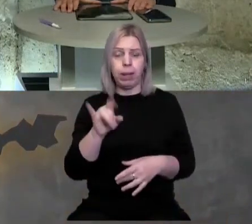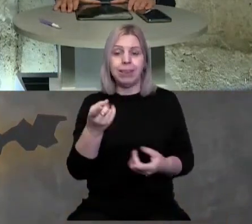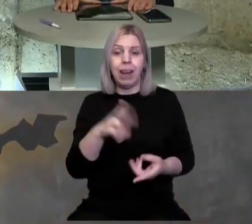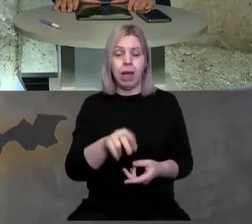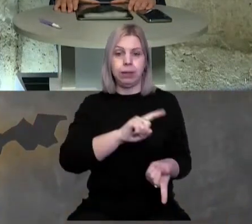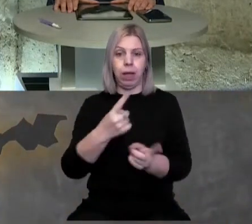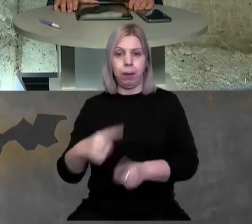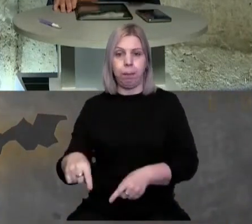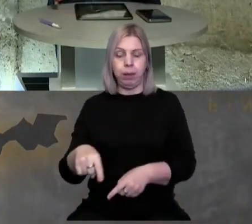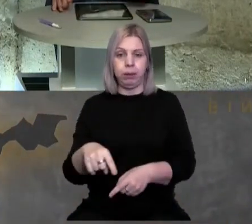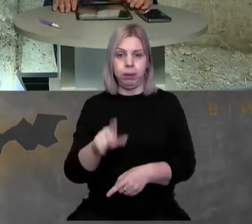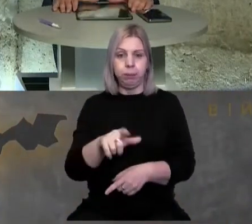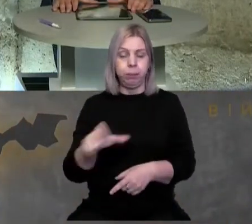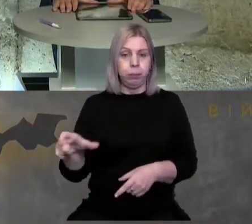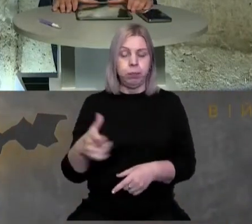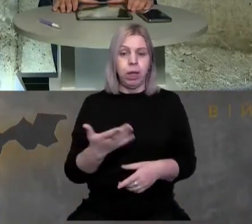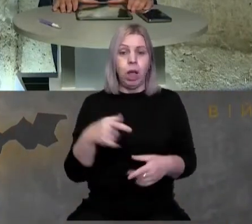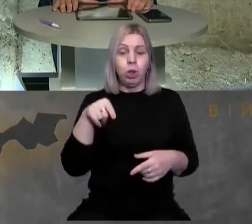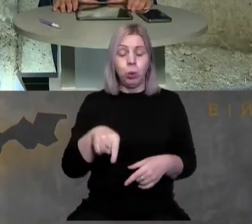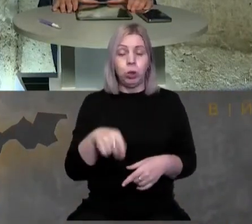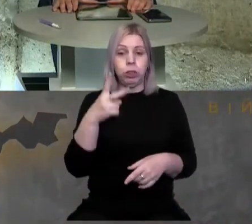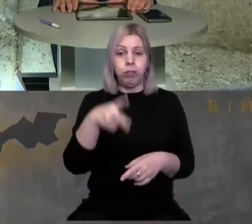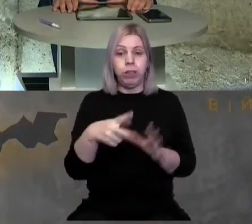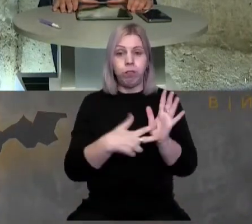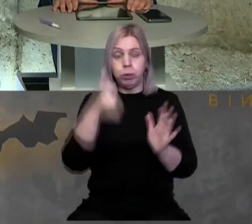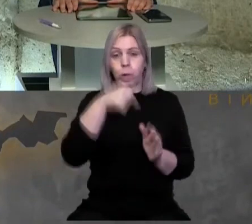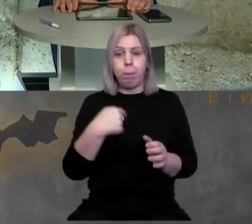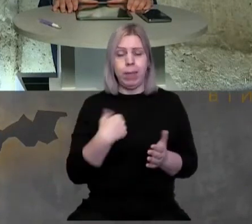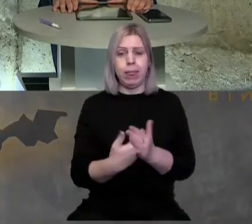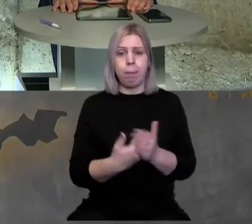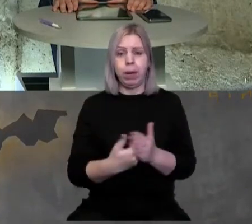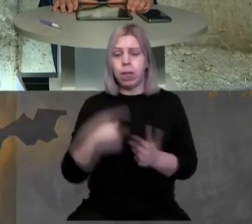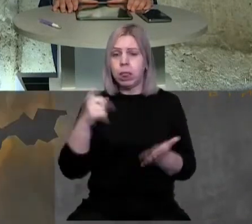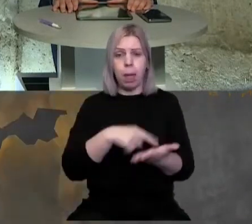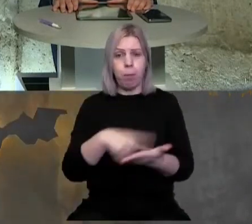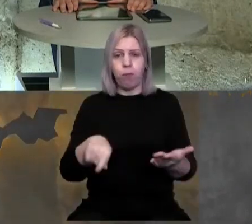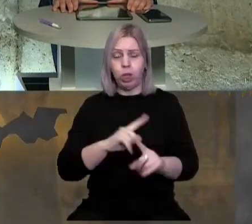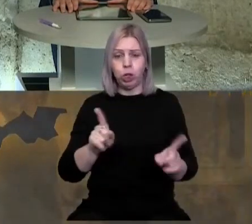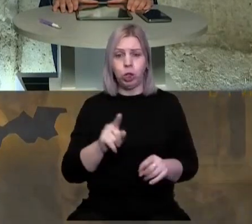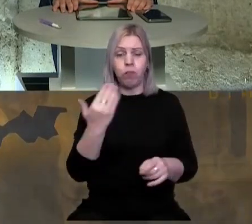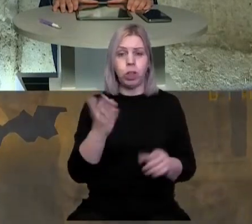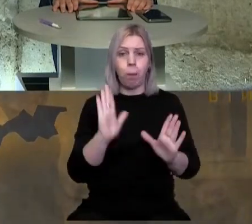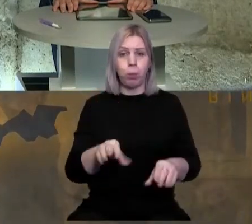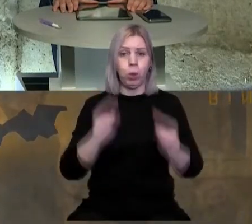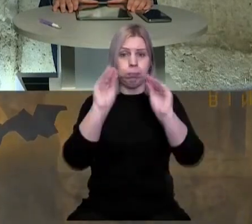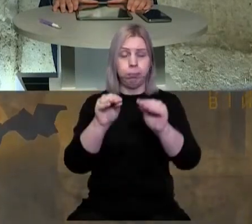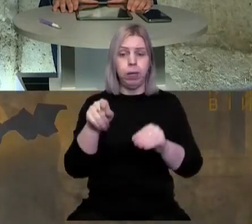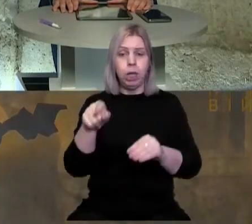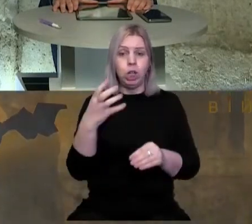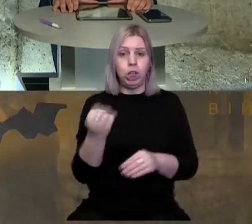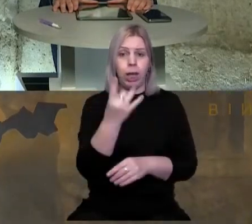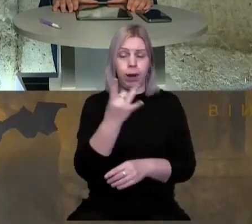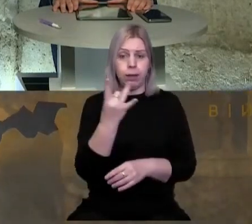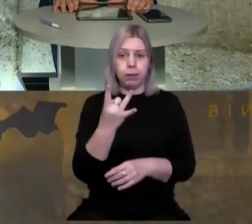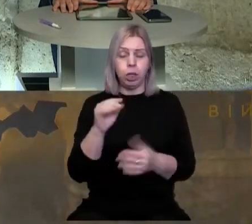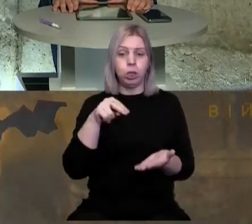закарпатських... У 2008 році мені, наприклад, і не повірився, що вона буде там ще